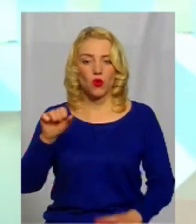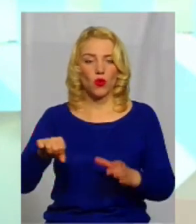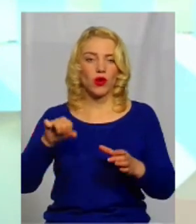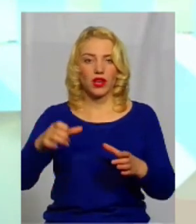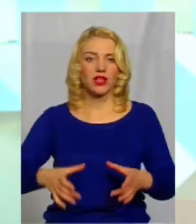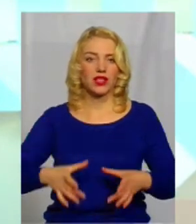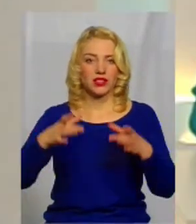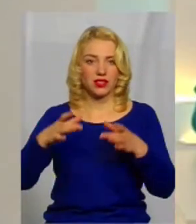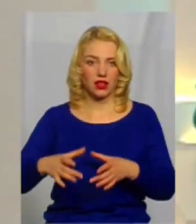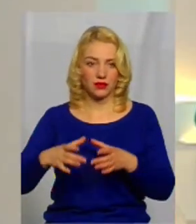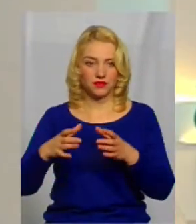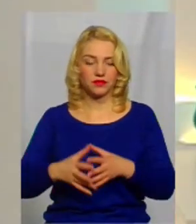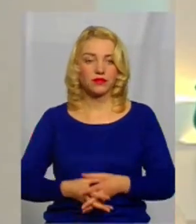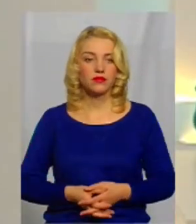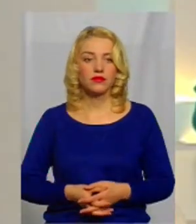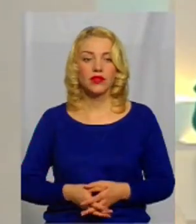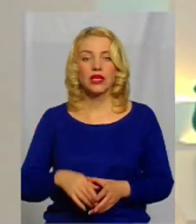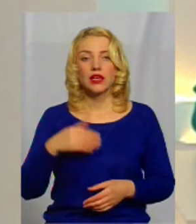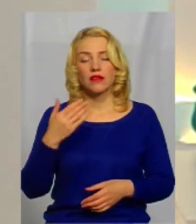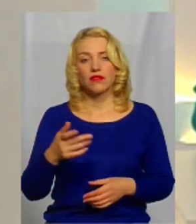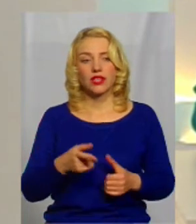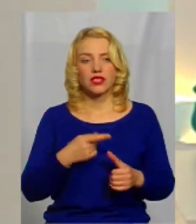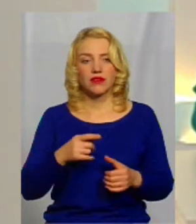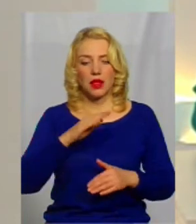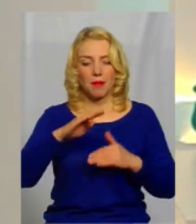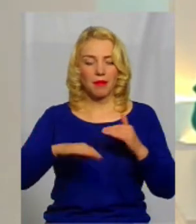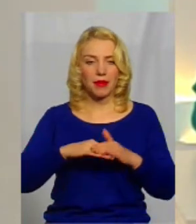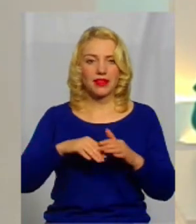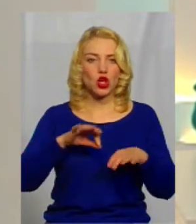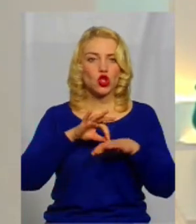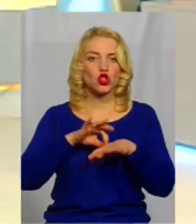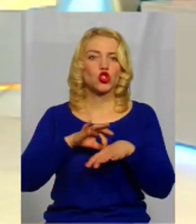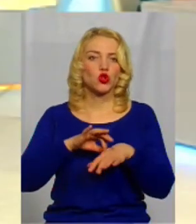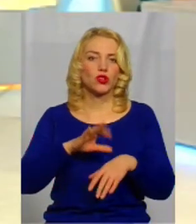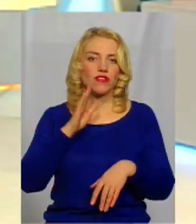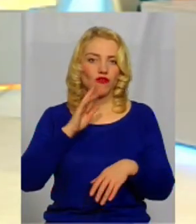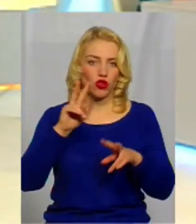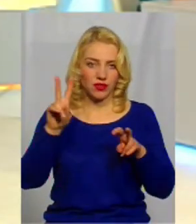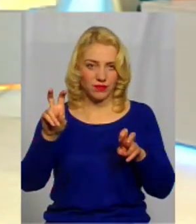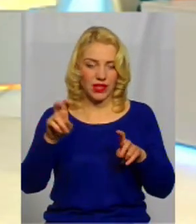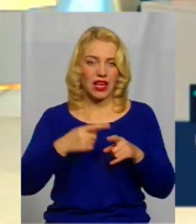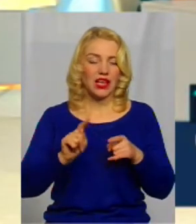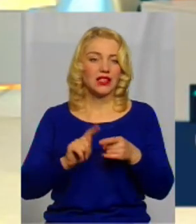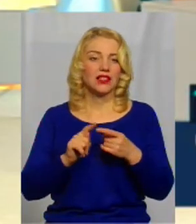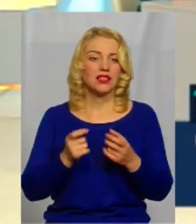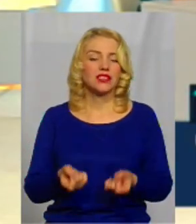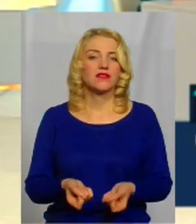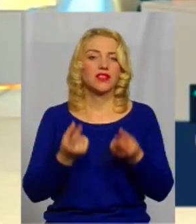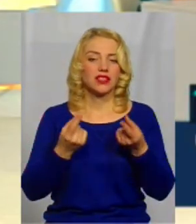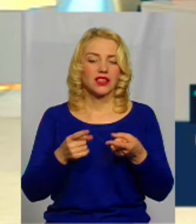звичайно, так. А ви там називали підшкурені води. Звідки взагалі береться вода в цих